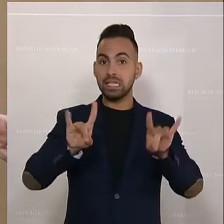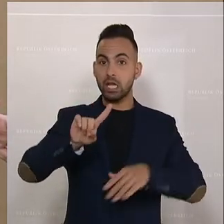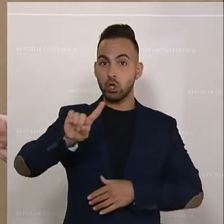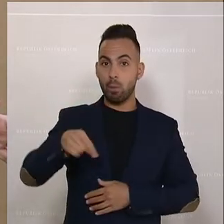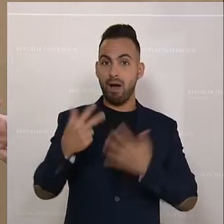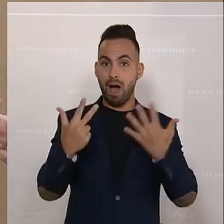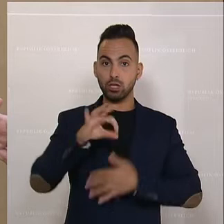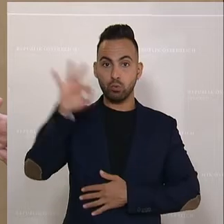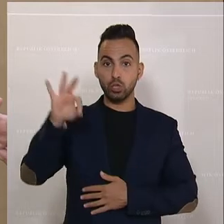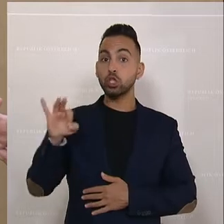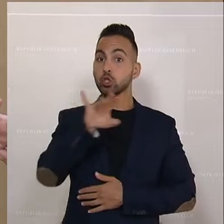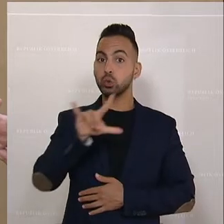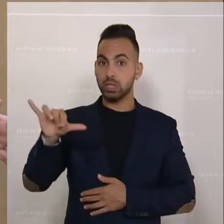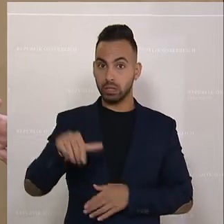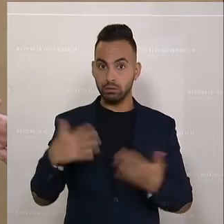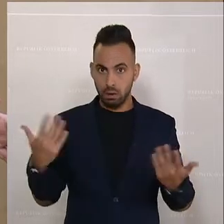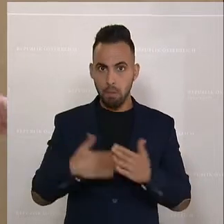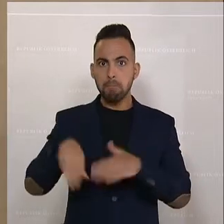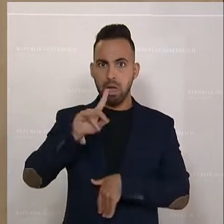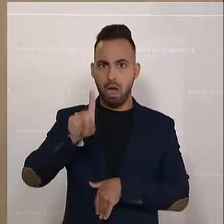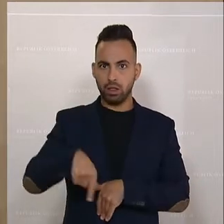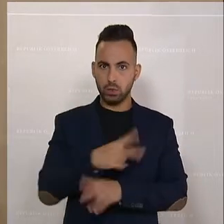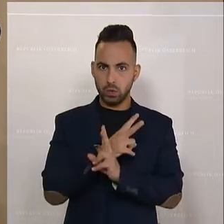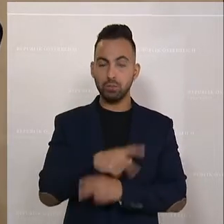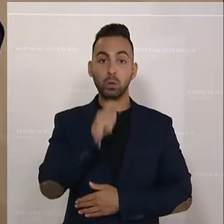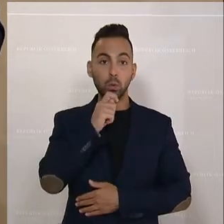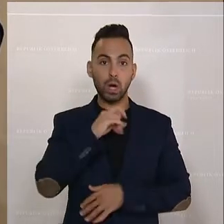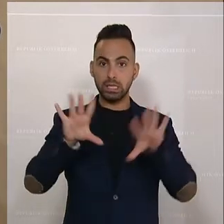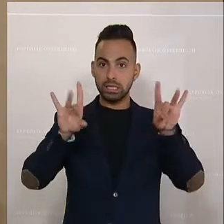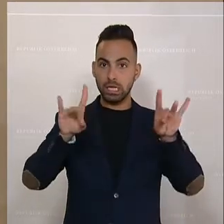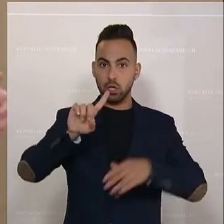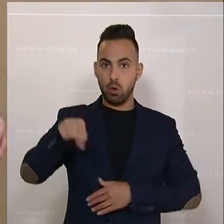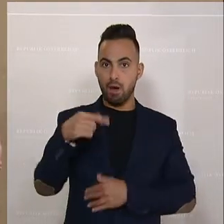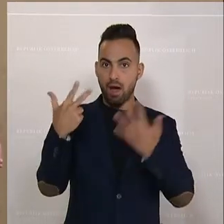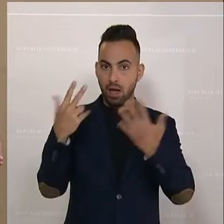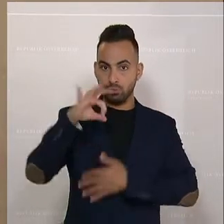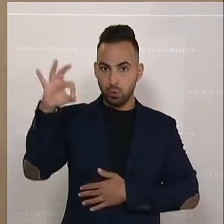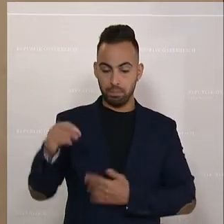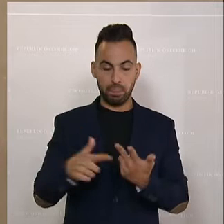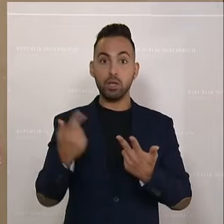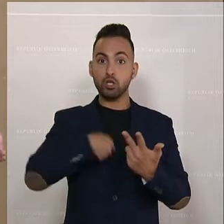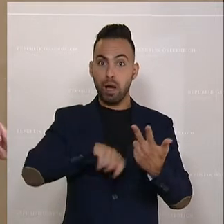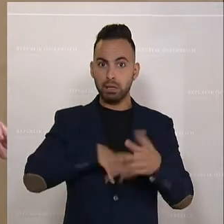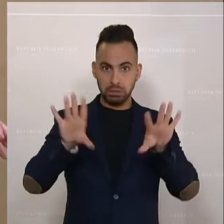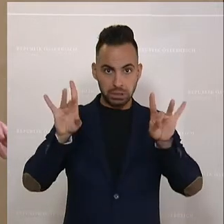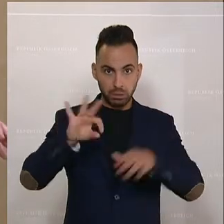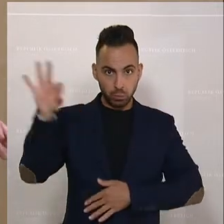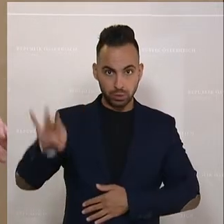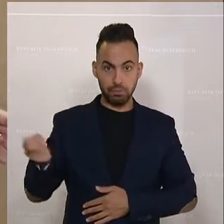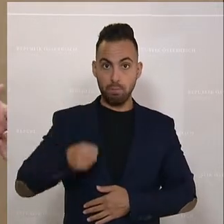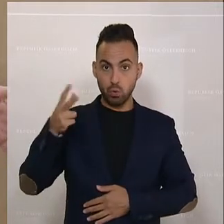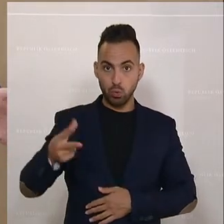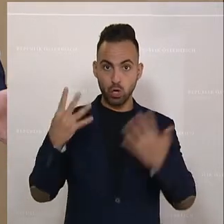Prozent. Deutlich über das von Österreich. Ungarn 10,8 Prozent. Spanien 10 Prozent. Portugal